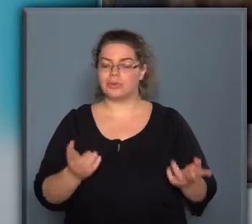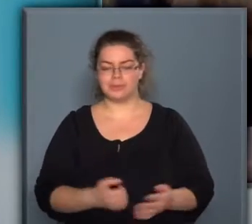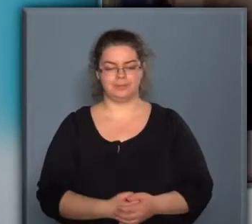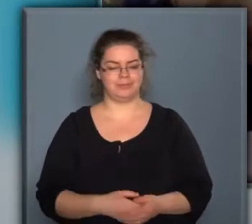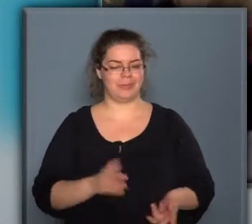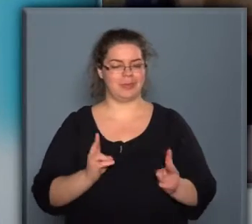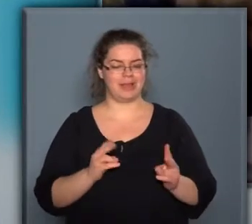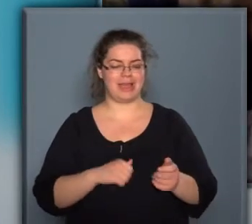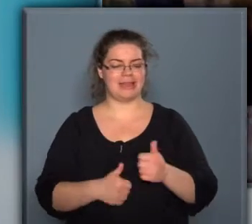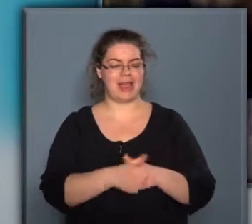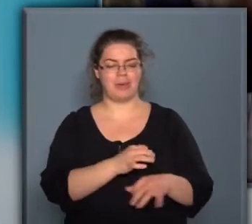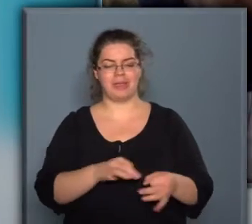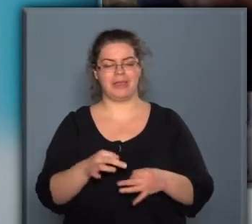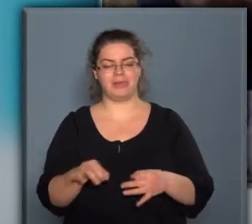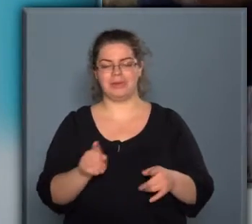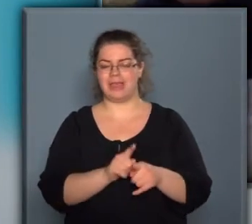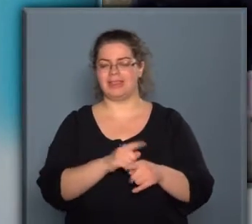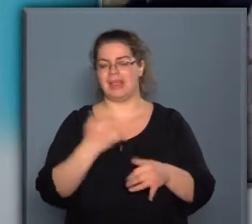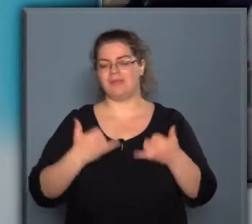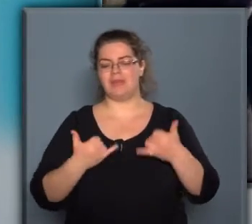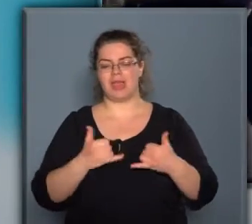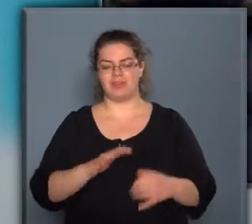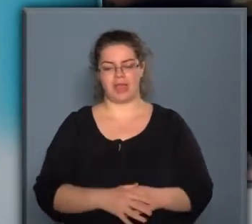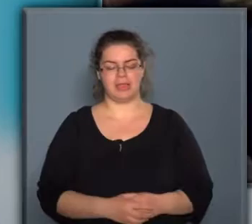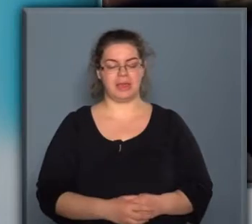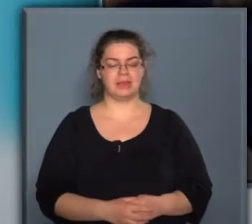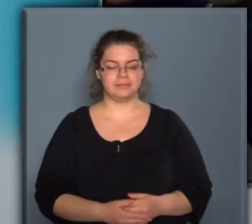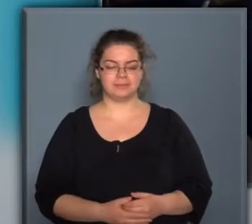Hogyan lehet előkészülni egyébként egy ilyen versenyre?